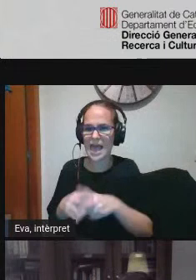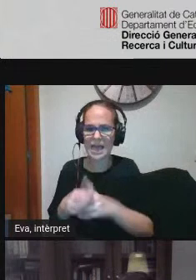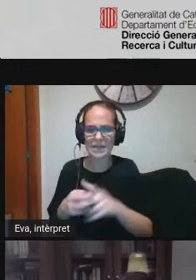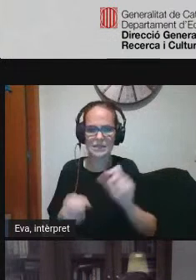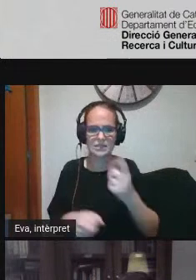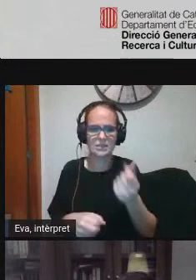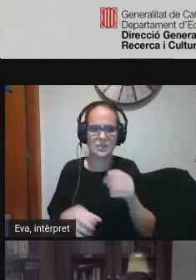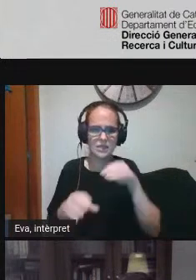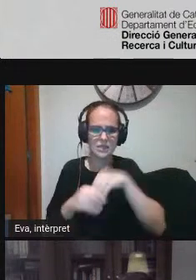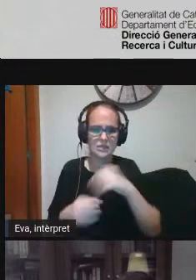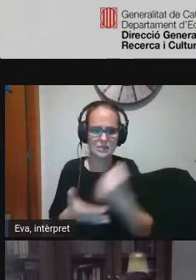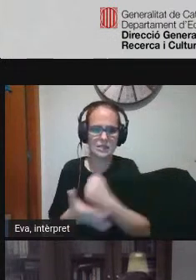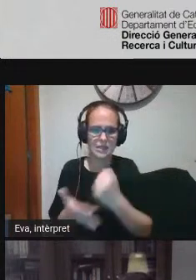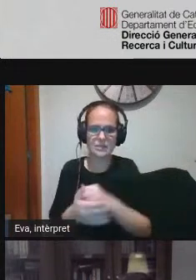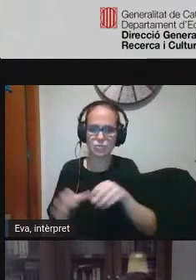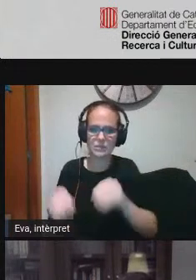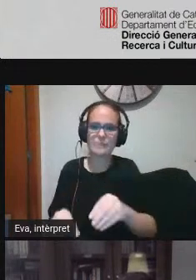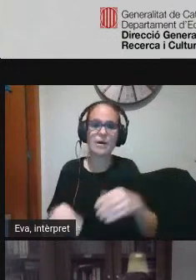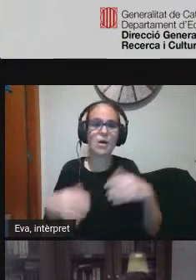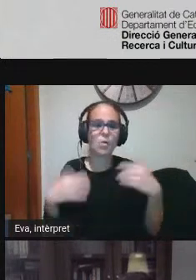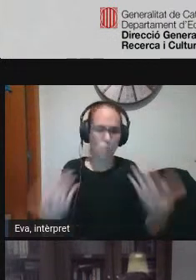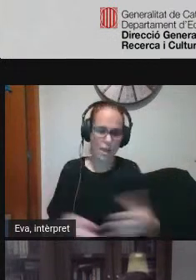les seves classes és en les seves matèries